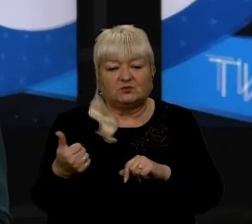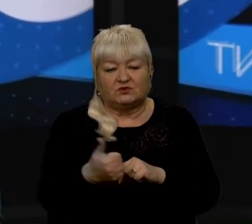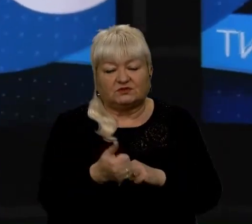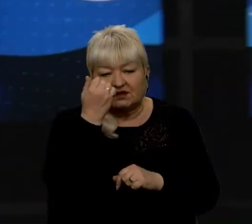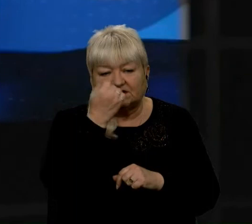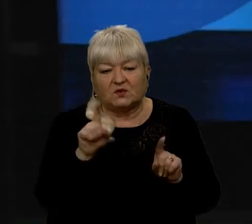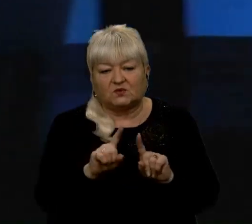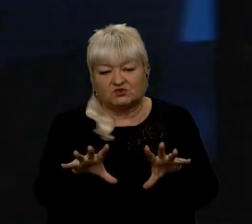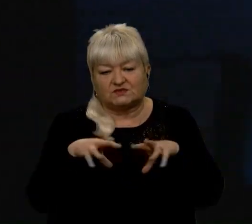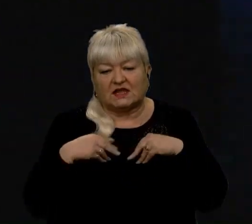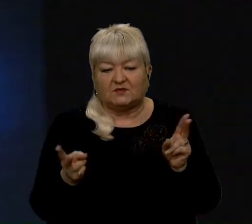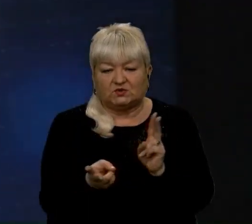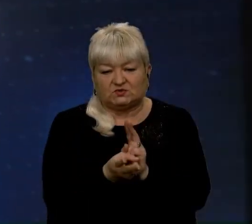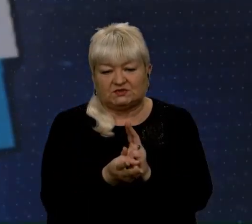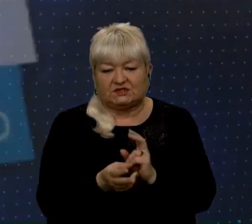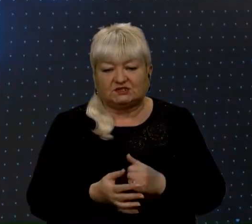до зустрічі.